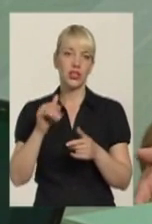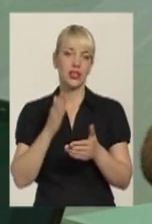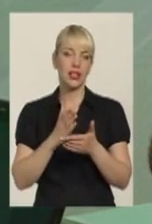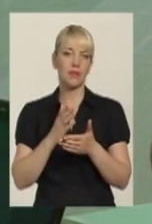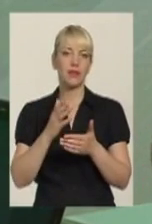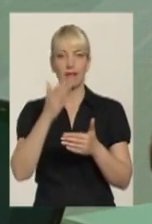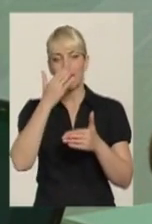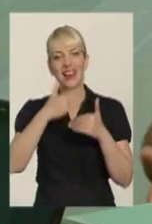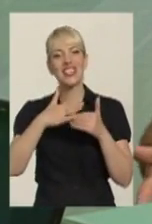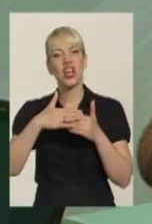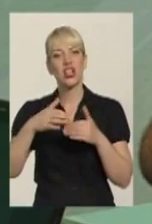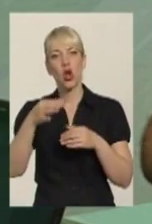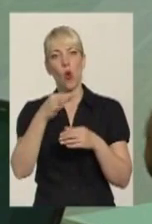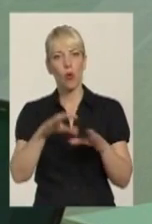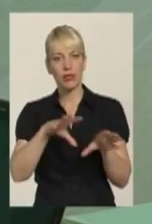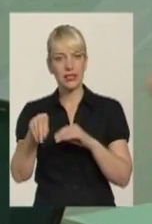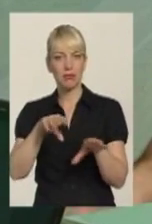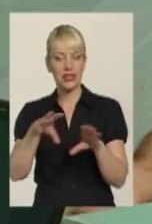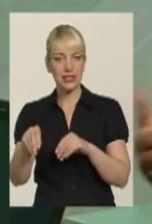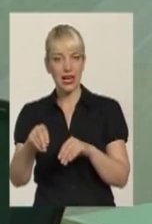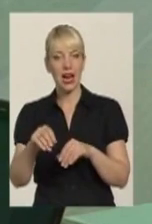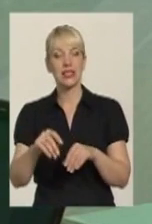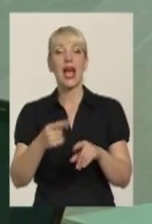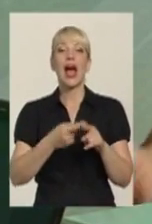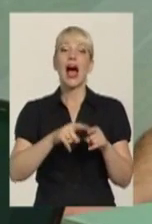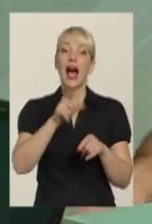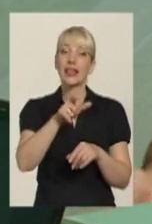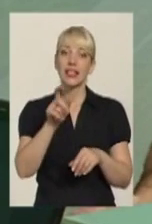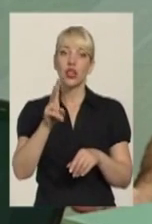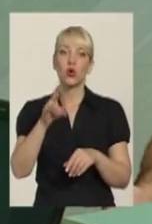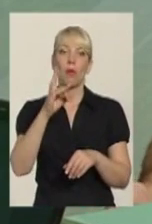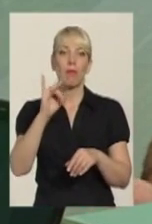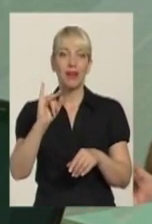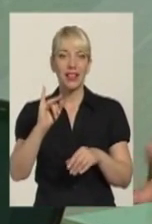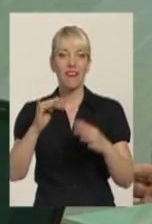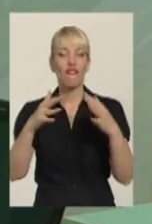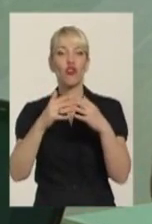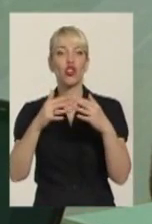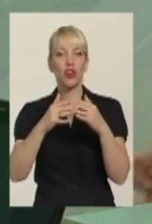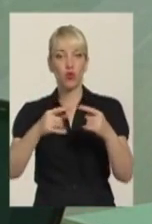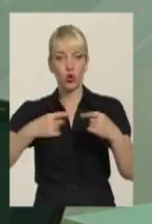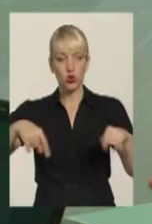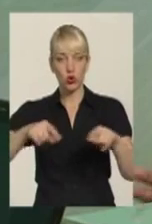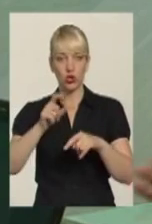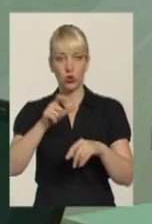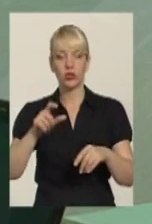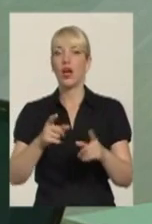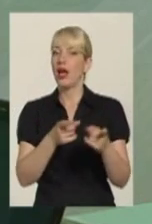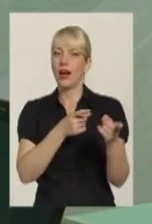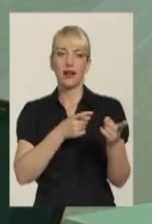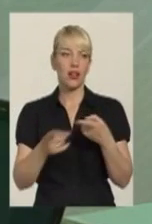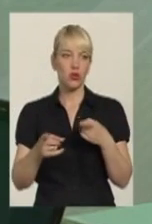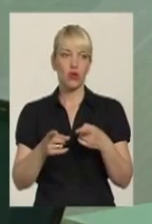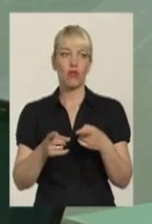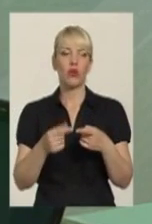областях, а те, с которими я лично общался при фронтовій зоні, вони готові, в случае чого